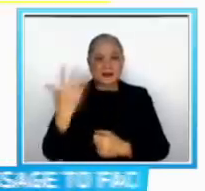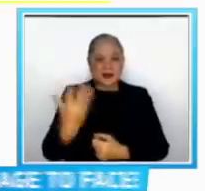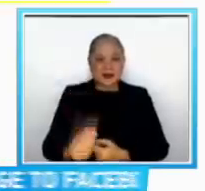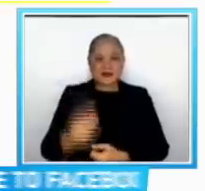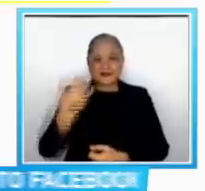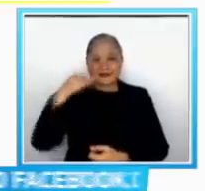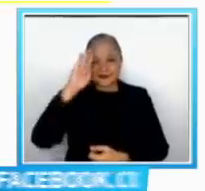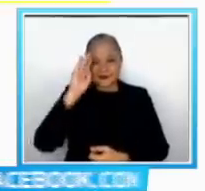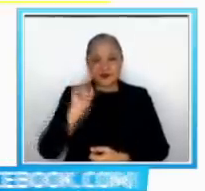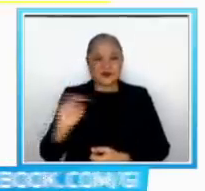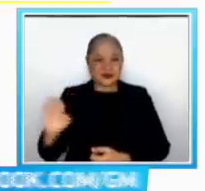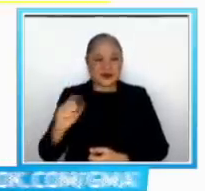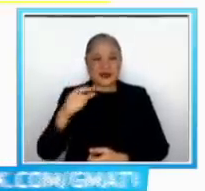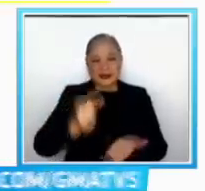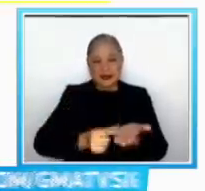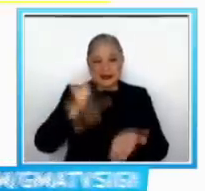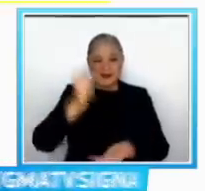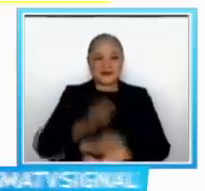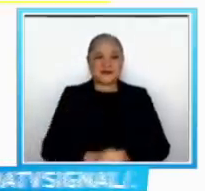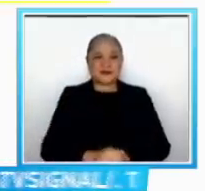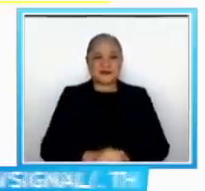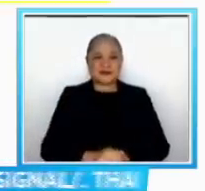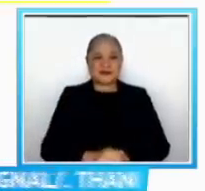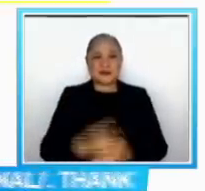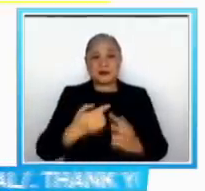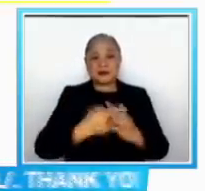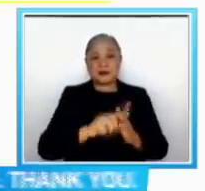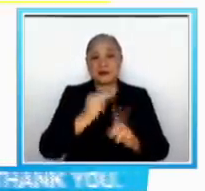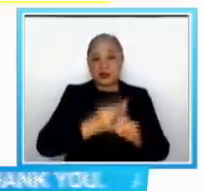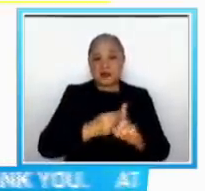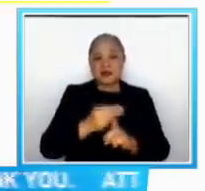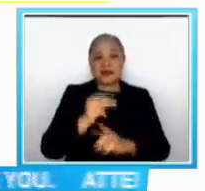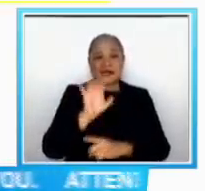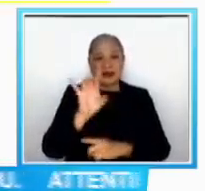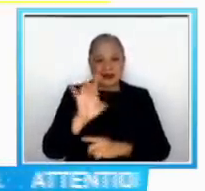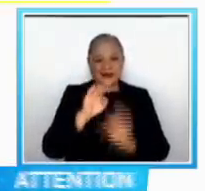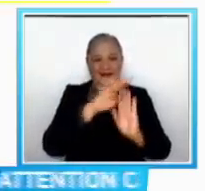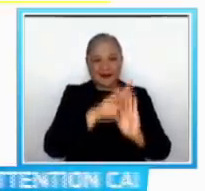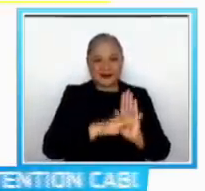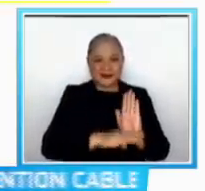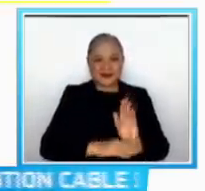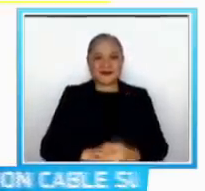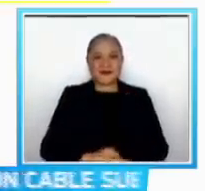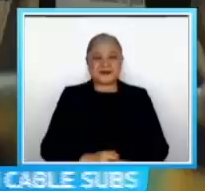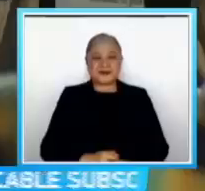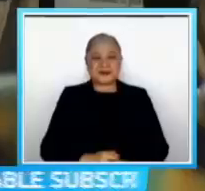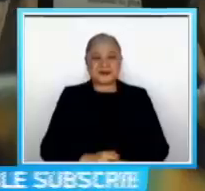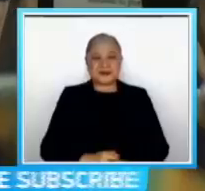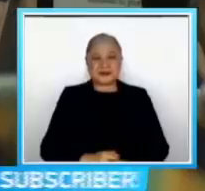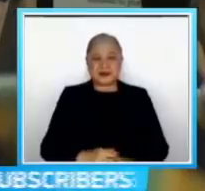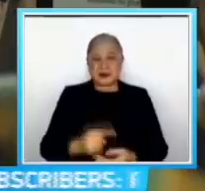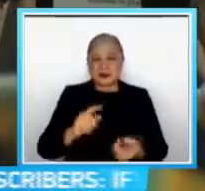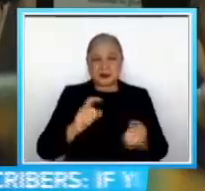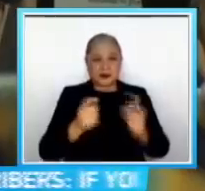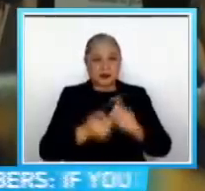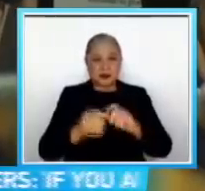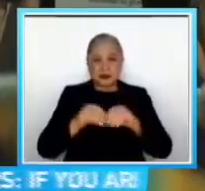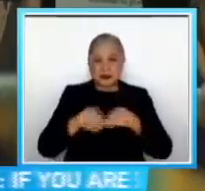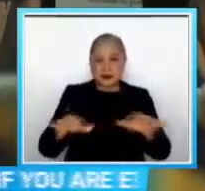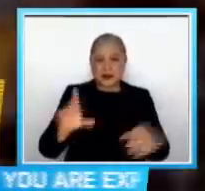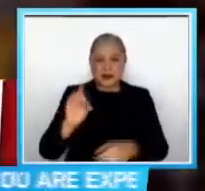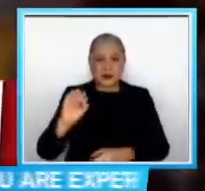Tarlac As of March 8 po ang datos na yan Sa usapin naman tungkol sa pagbabago sa release ng DOH Bulletin